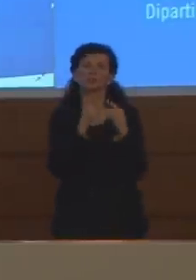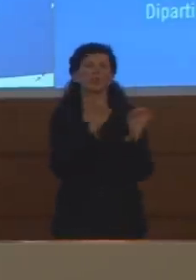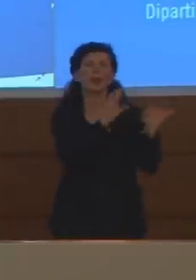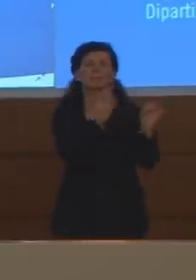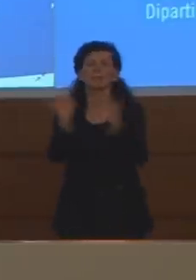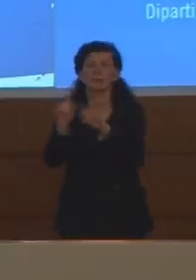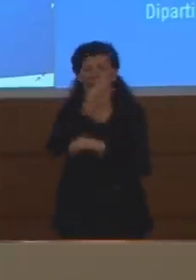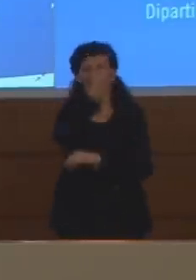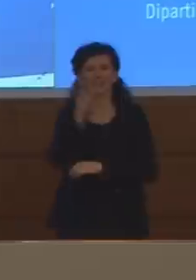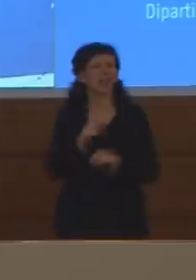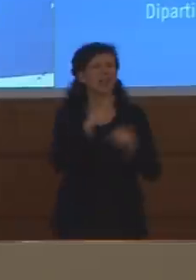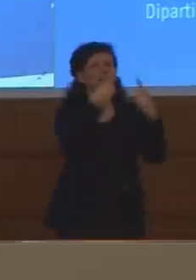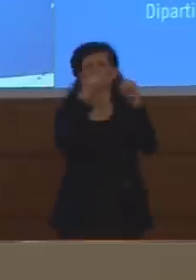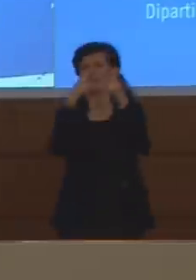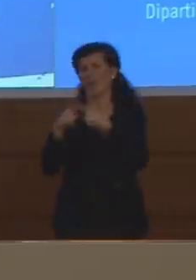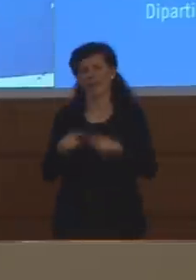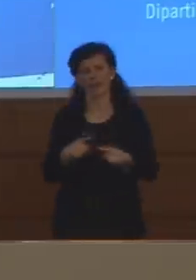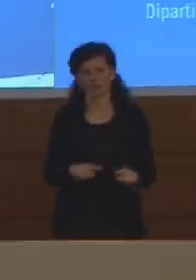diverse.